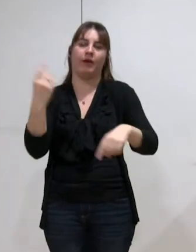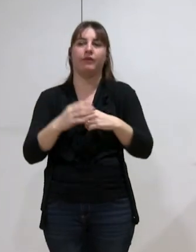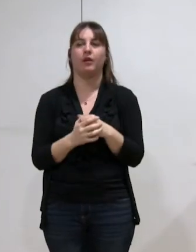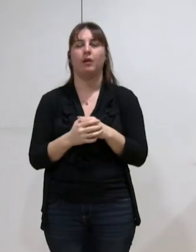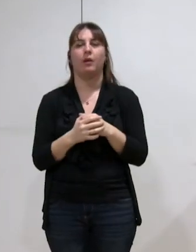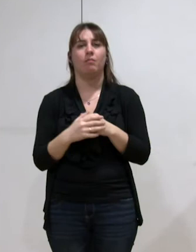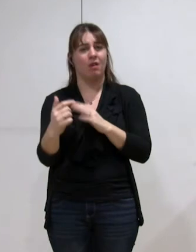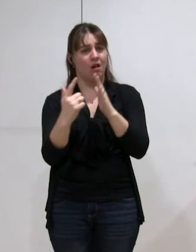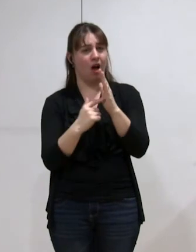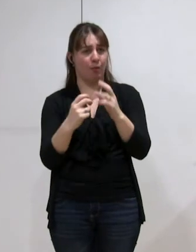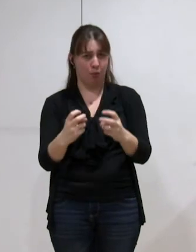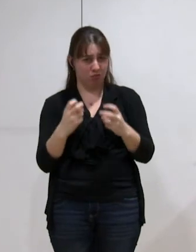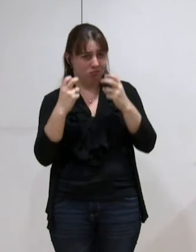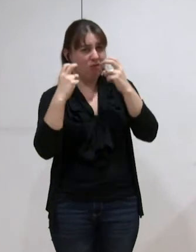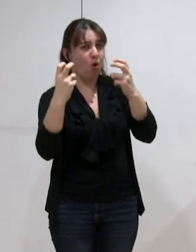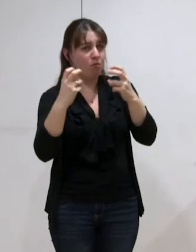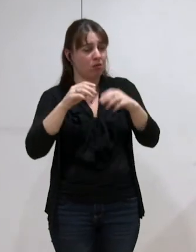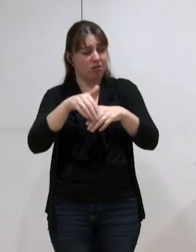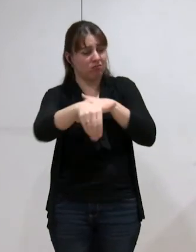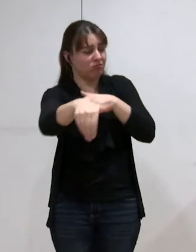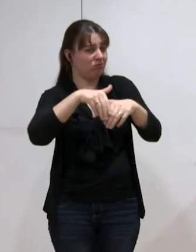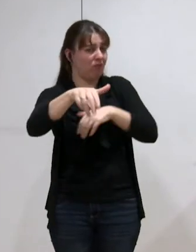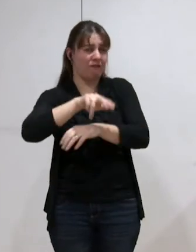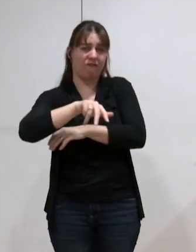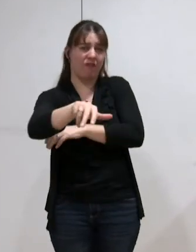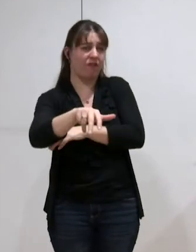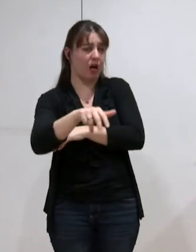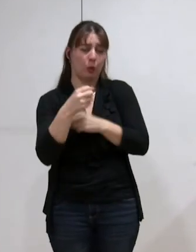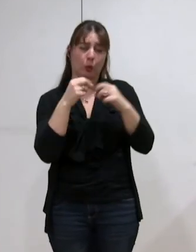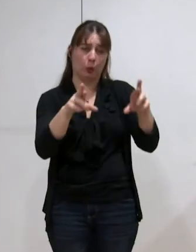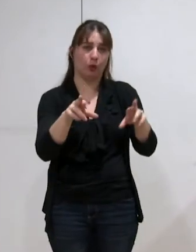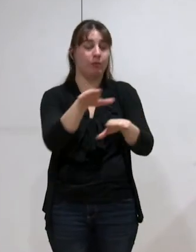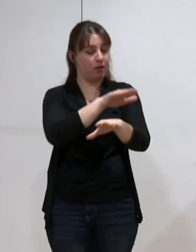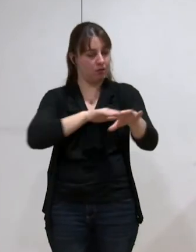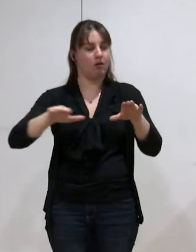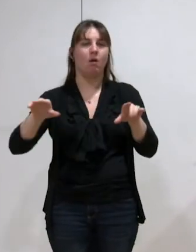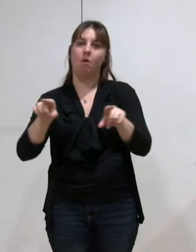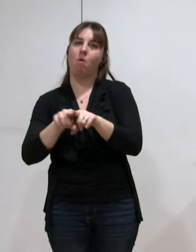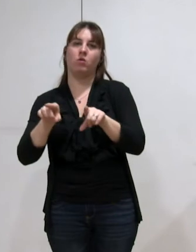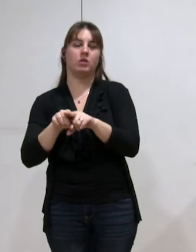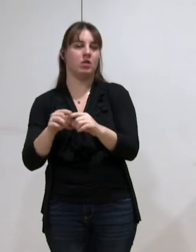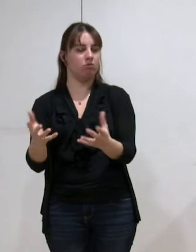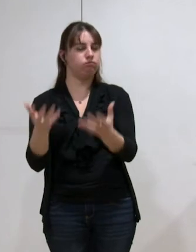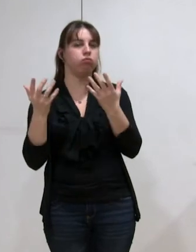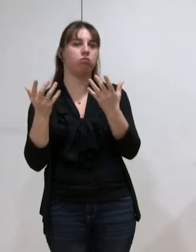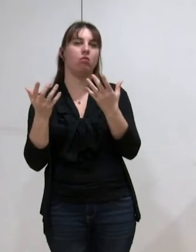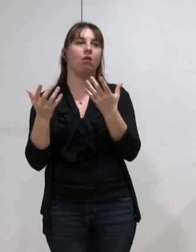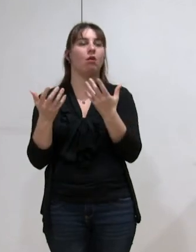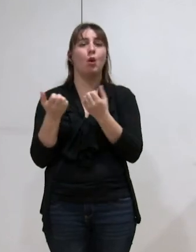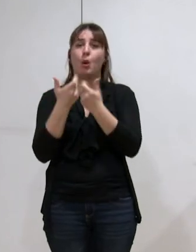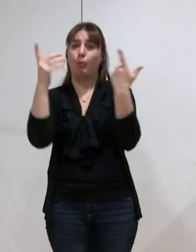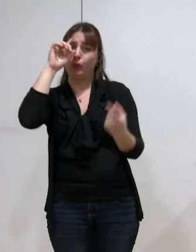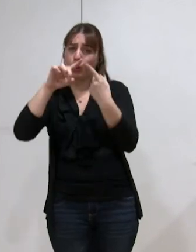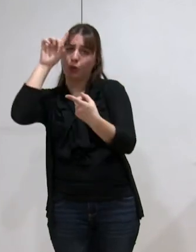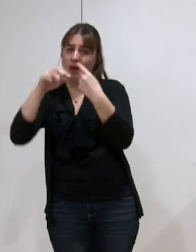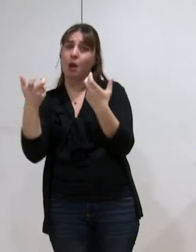'augmentation de la fiscalité des habitants de ce territoire, mais il signifie aussi, dans certains domaines, notamment sur